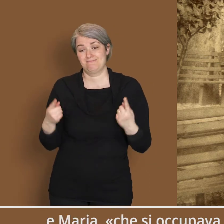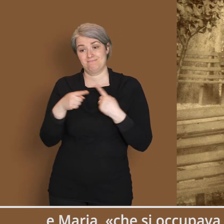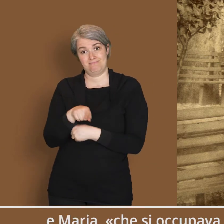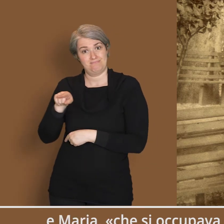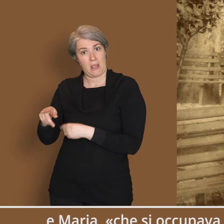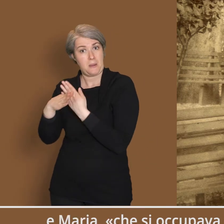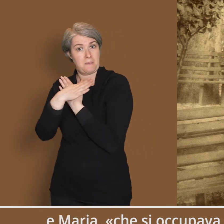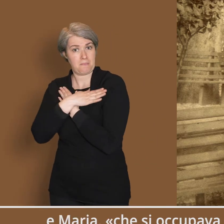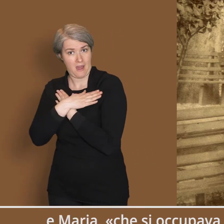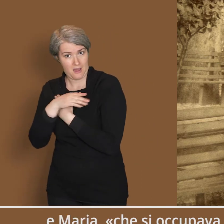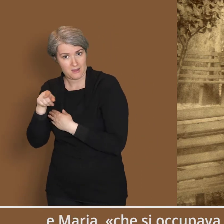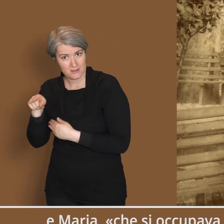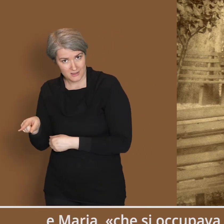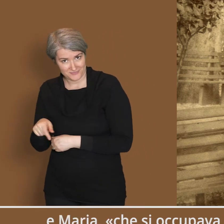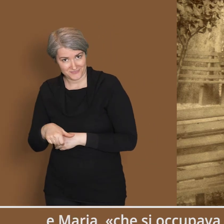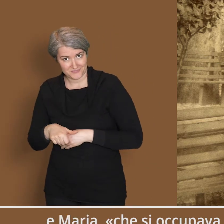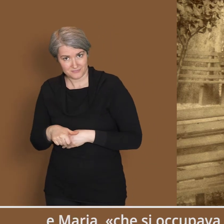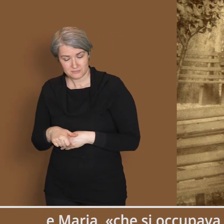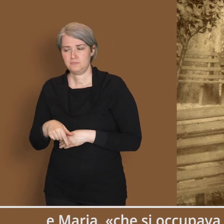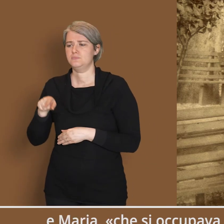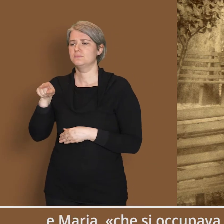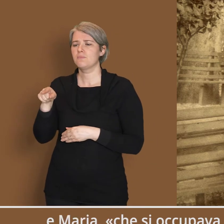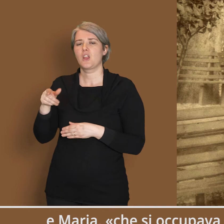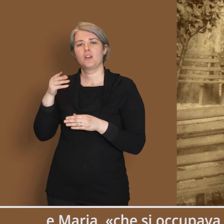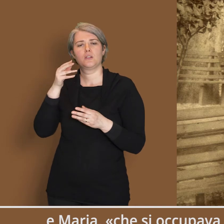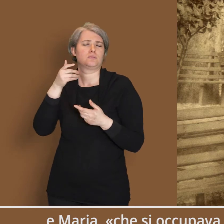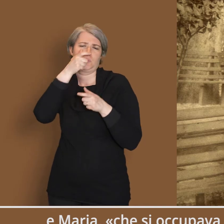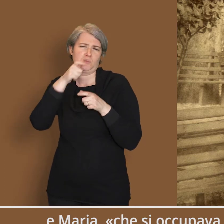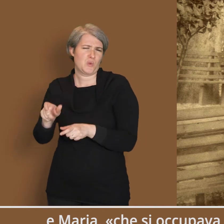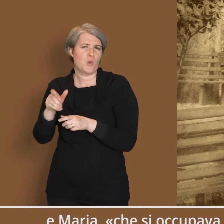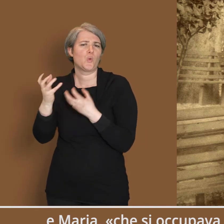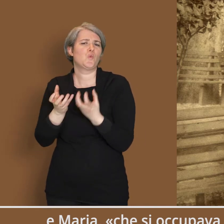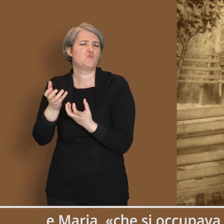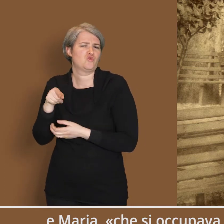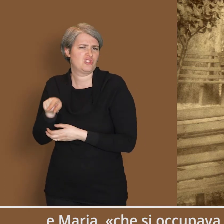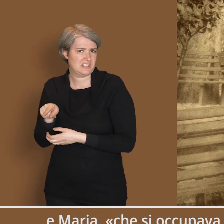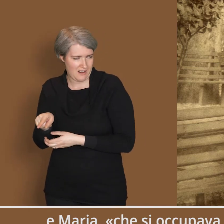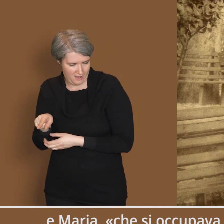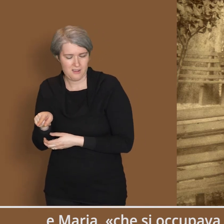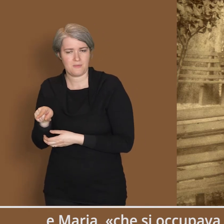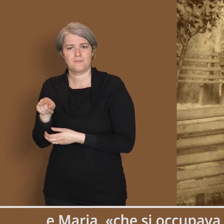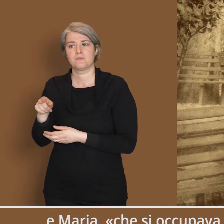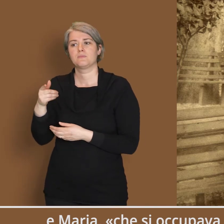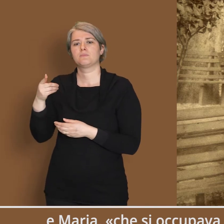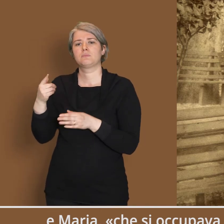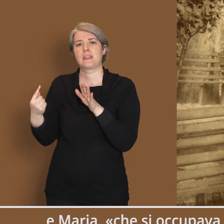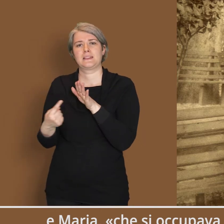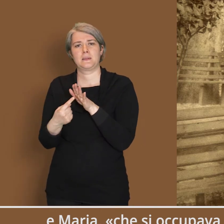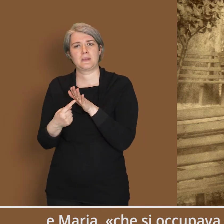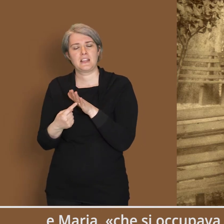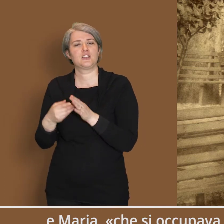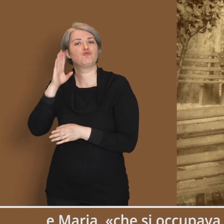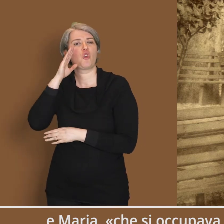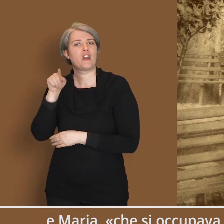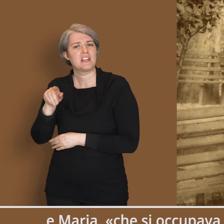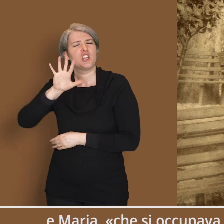e Maria, che si occupava soprattutto della cucina e stette alle dipendenze di Giolitti 52 anni finché morì.